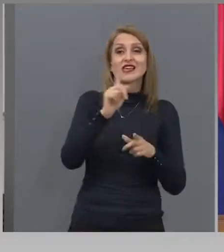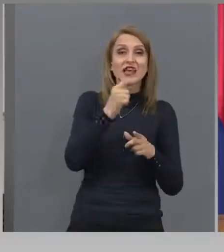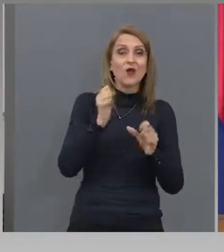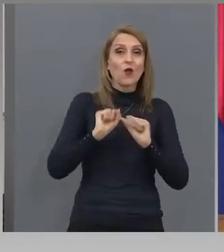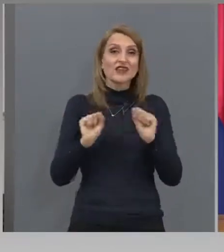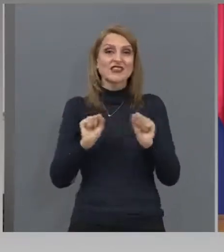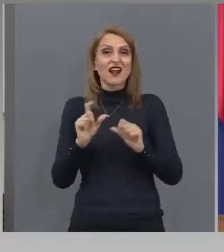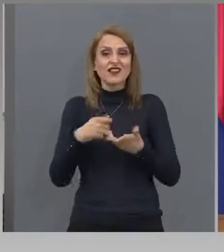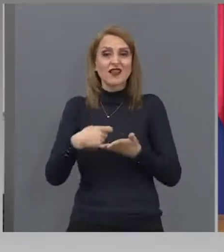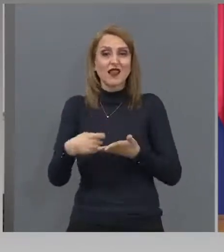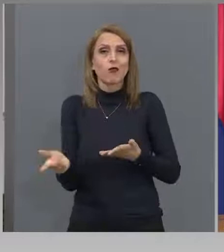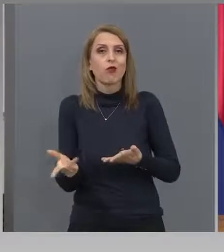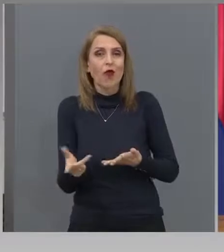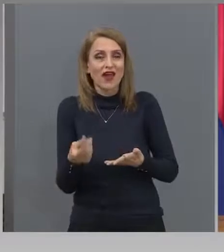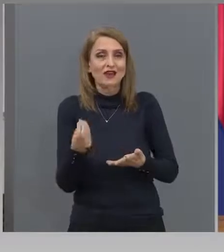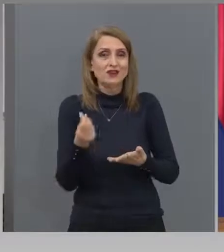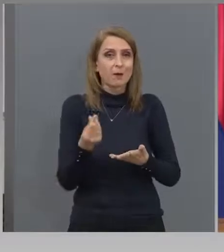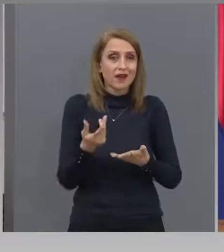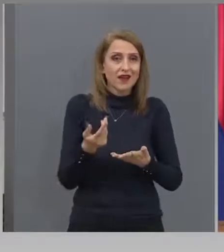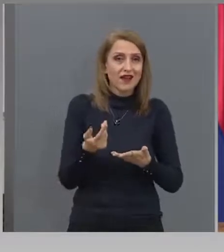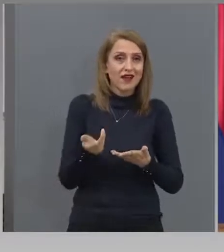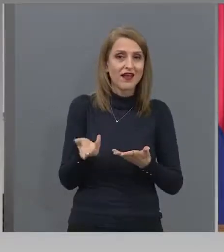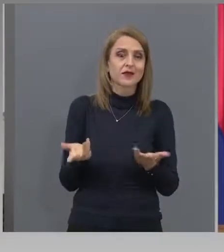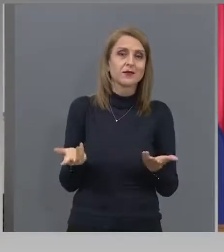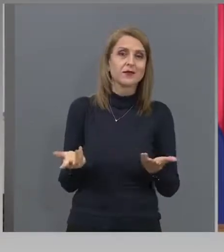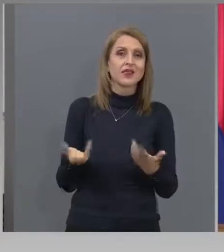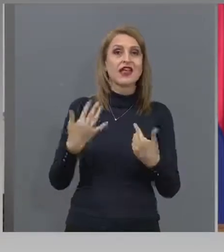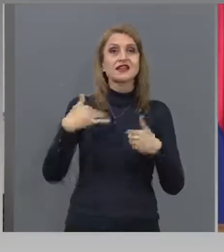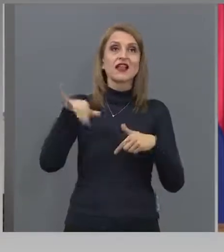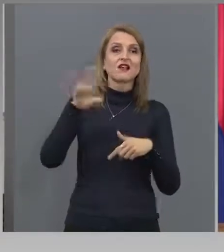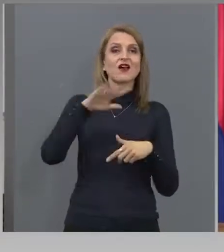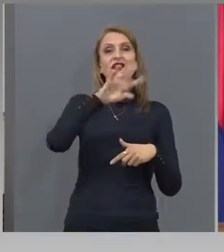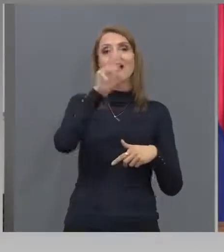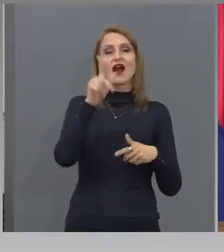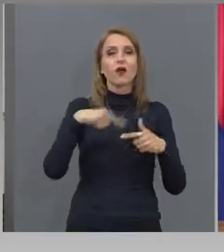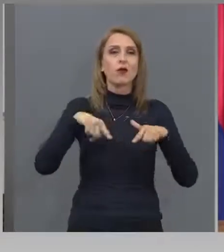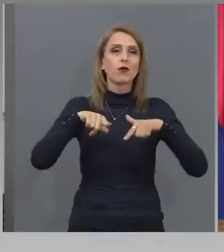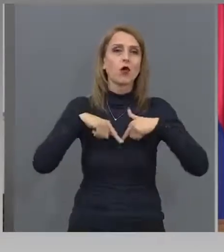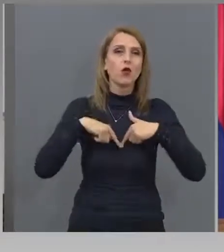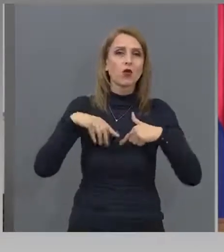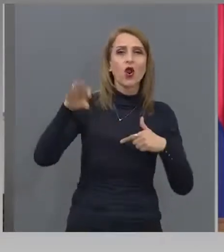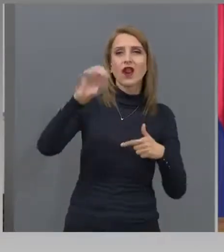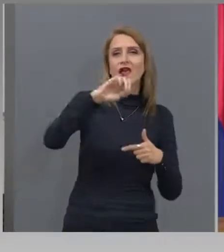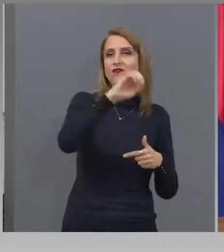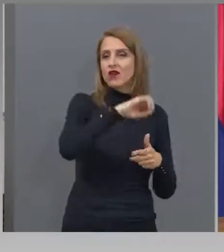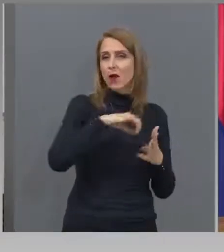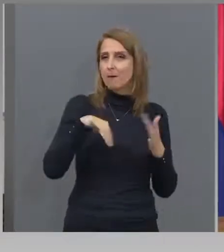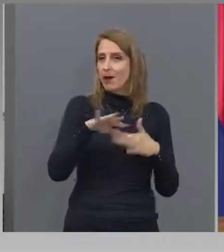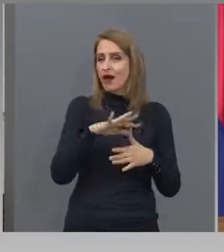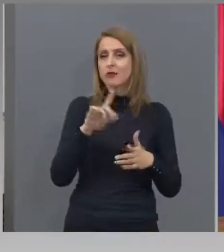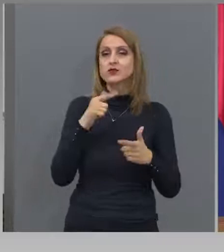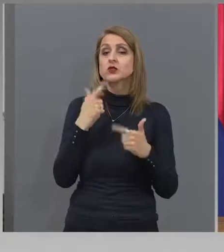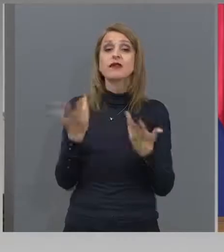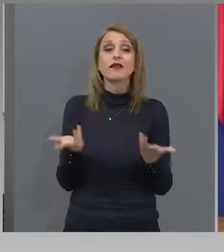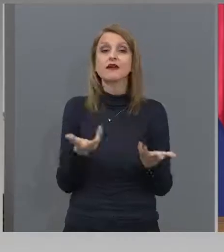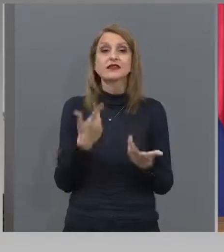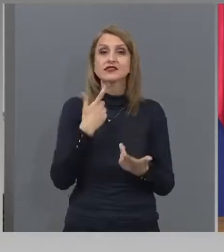похарчи парите. След това декой прокурор в Европа или където еде по места да пита защо.